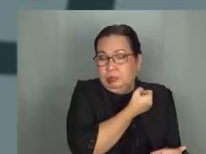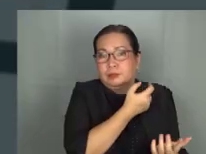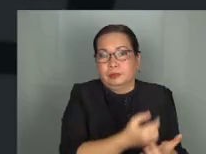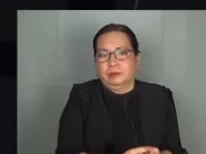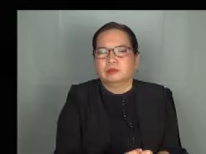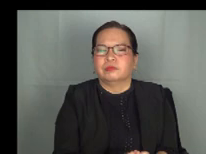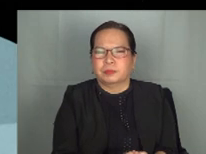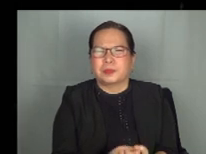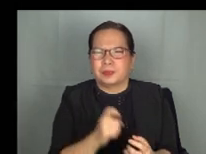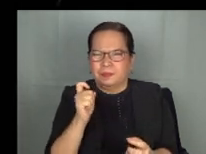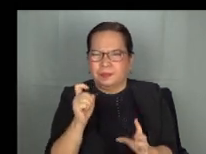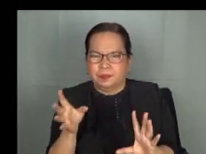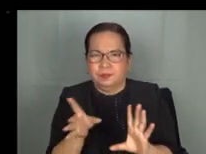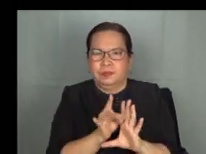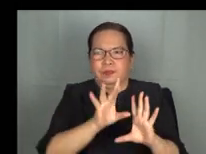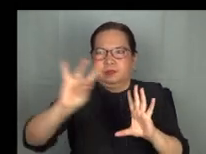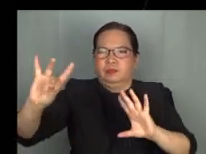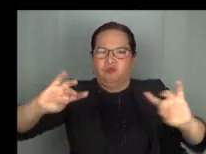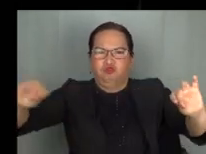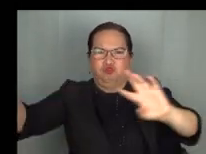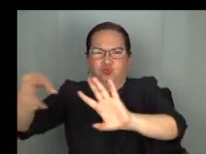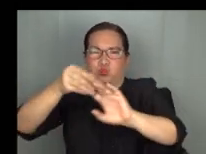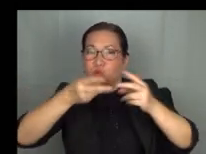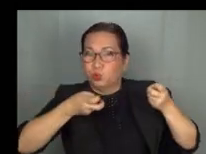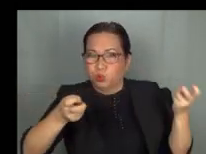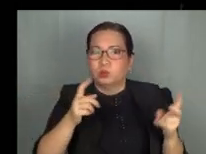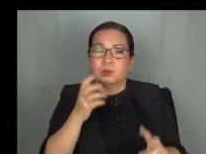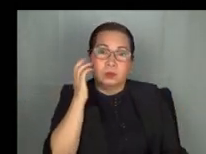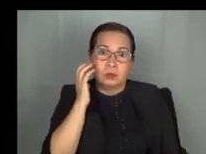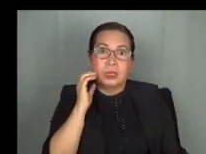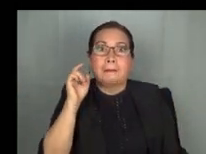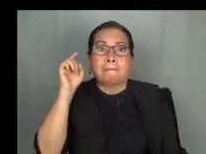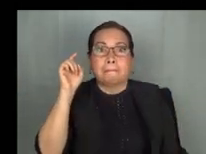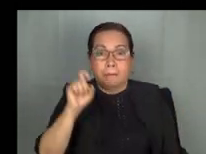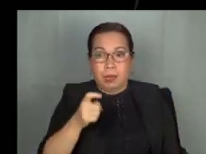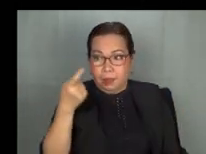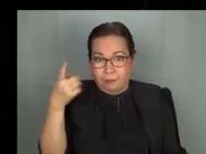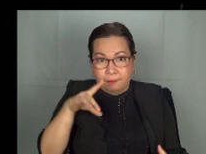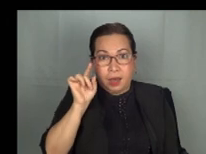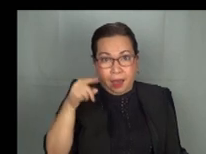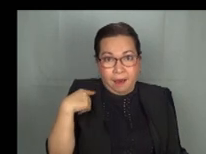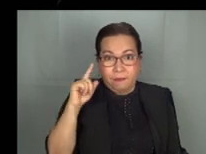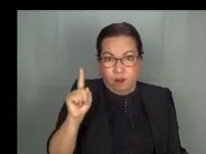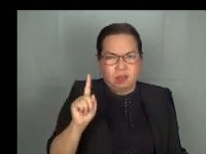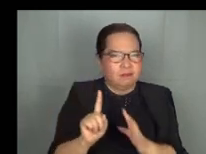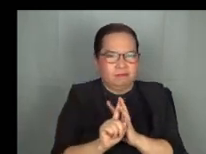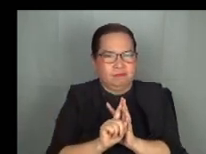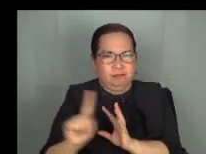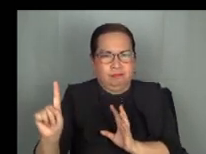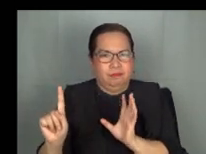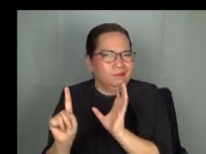laban dito. Mabilis makahawa at kumalat ang tigdas, kaya kailangang ihiwalay ang taong meron nito.